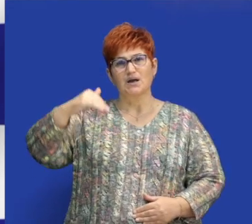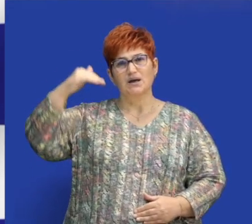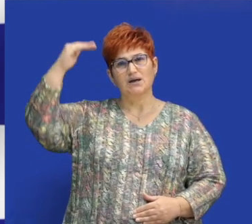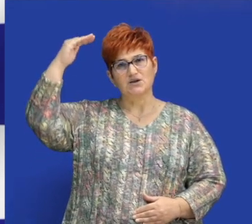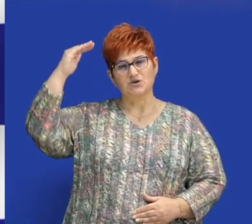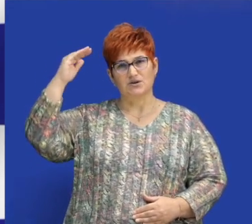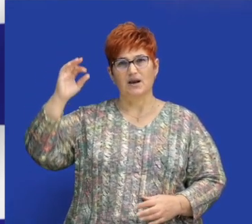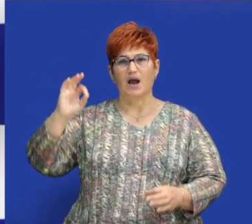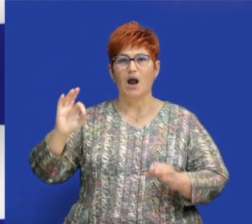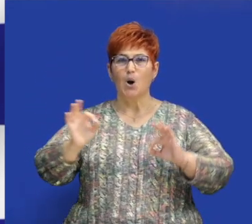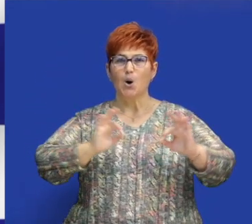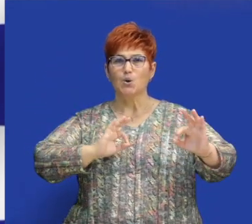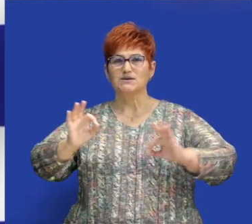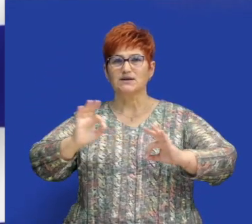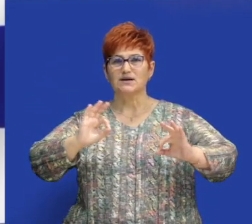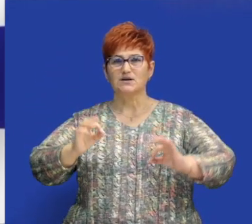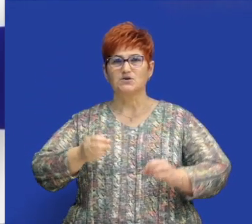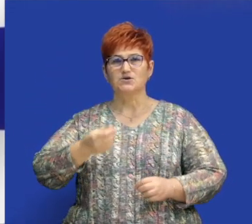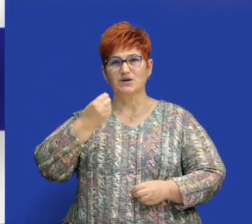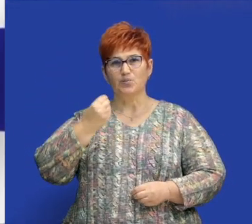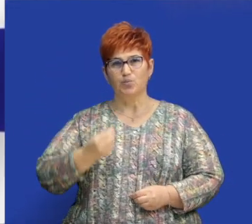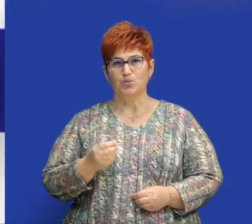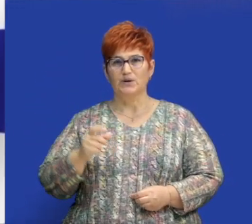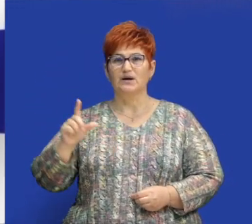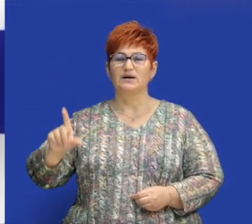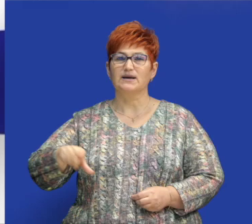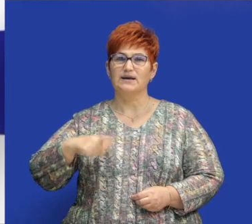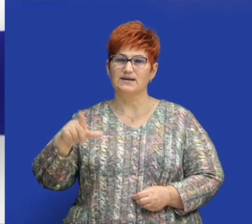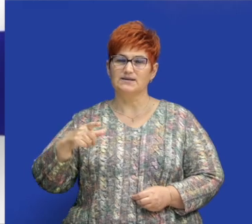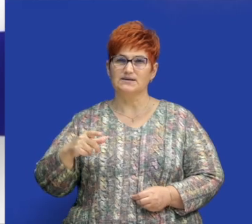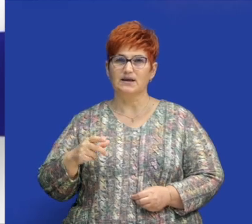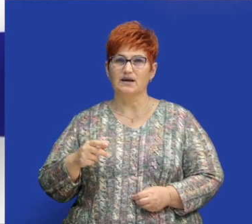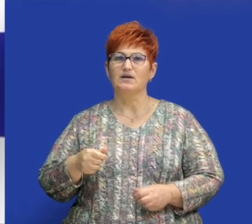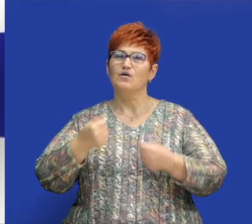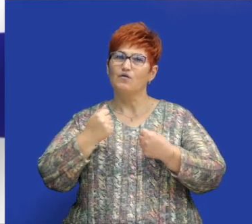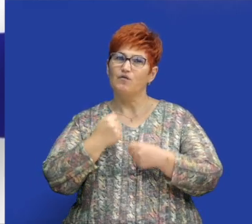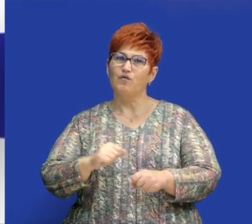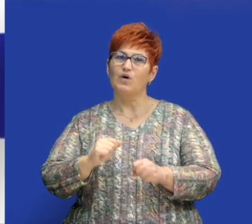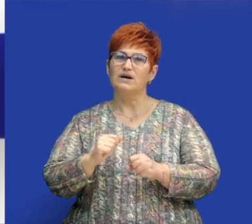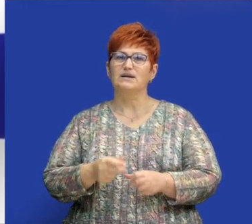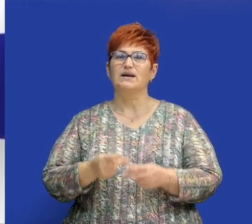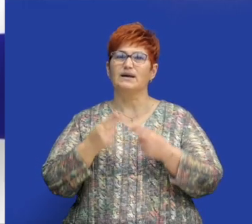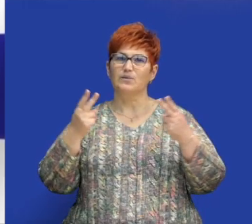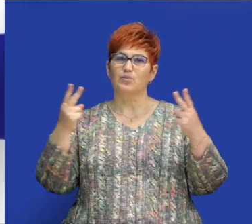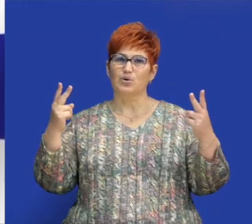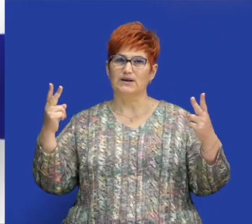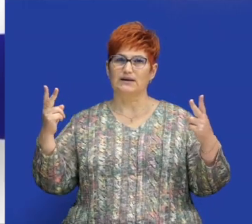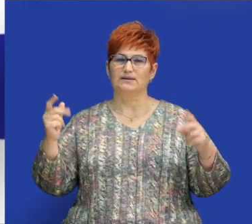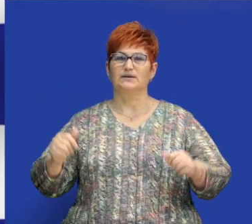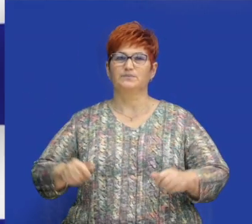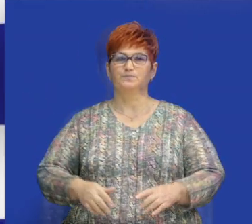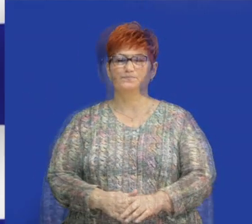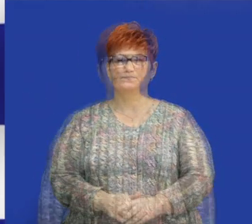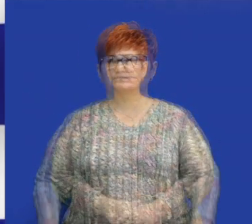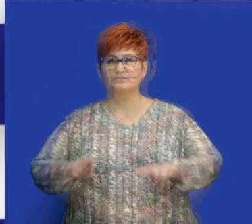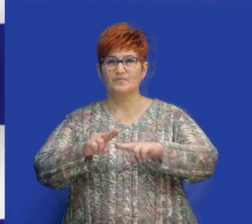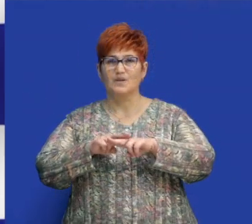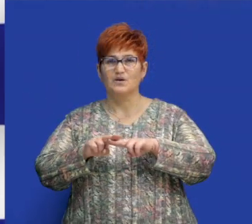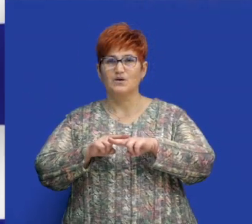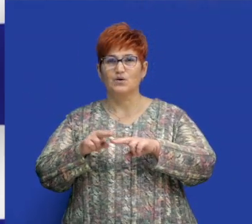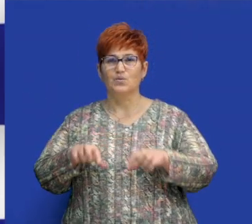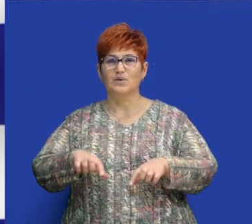Szeretnek kicsit túlzásba esve mesélni történeteket. A névjegykártya két nyelvű. Angol és görög.